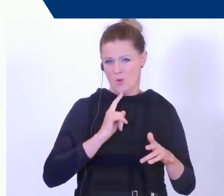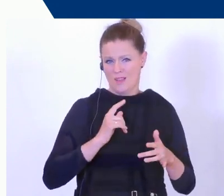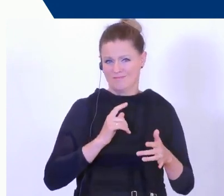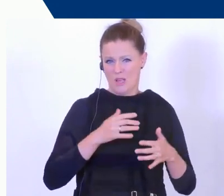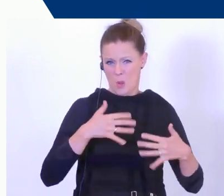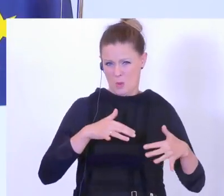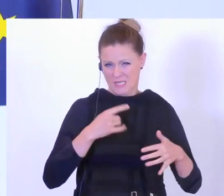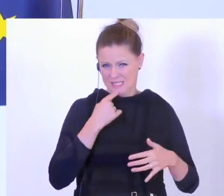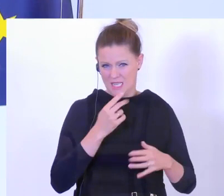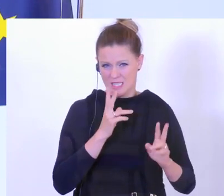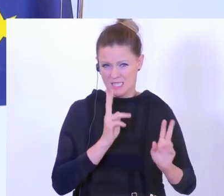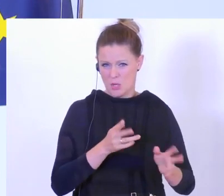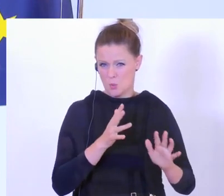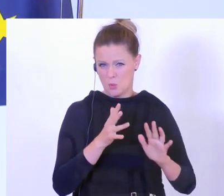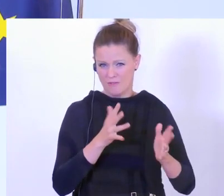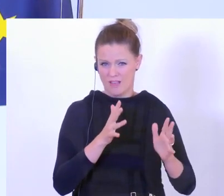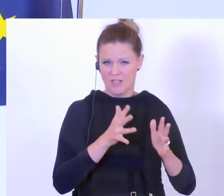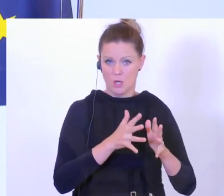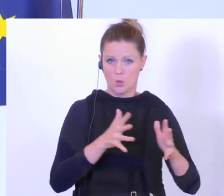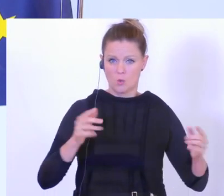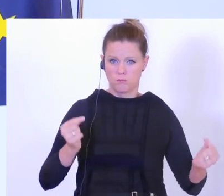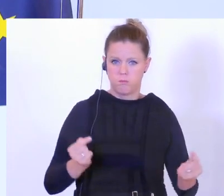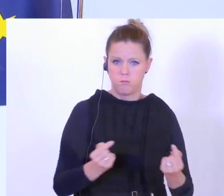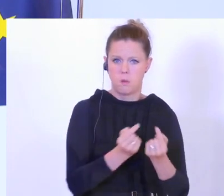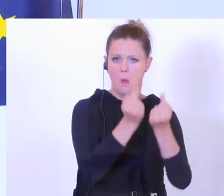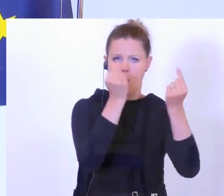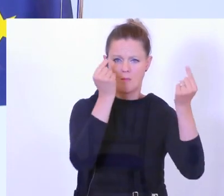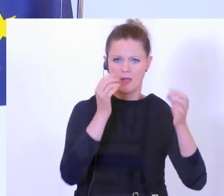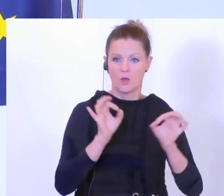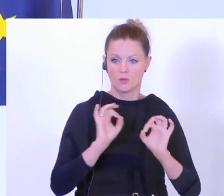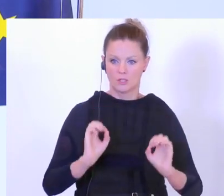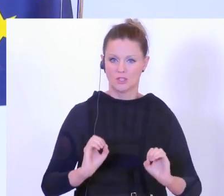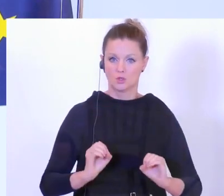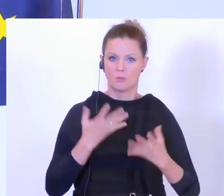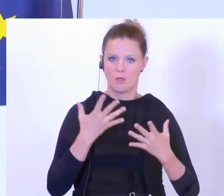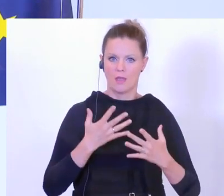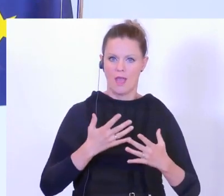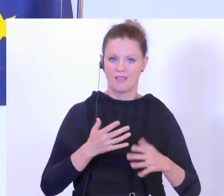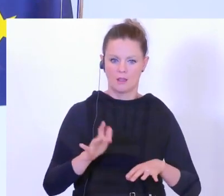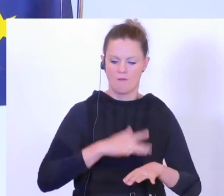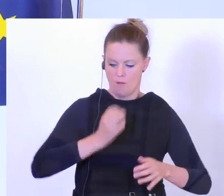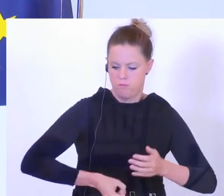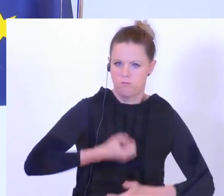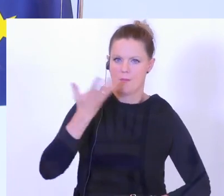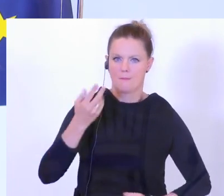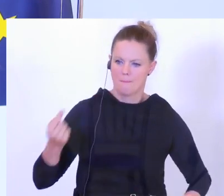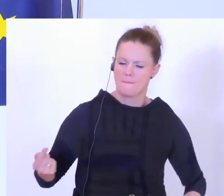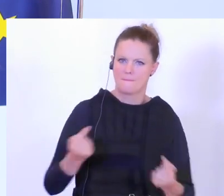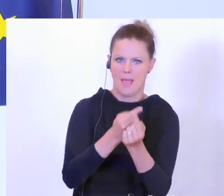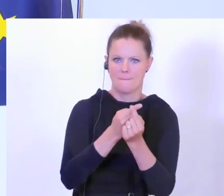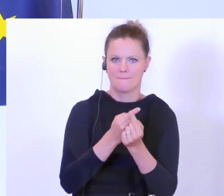sagen, bei großen Auseinandersetzungen oder bei sehr spontanen, sehr affektiven Auseinandersetzungen, wo